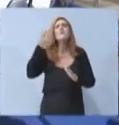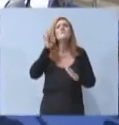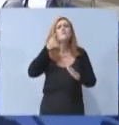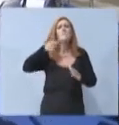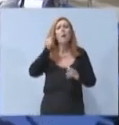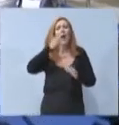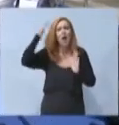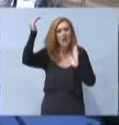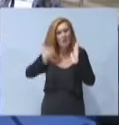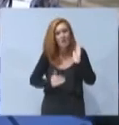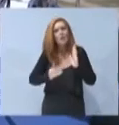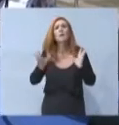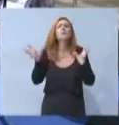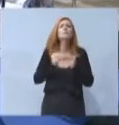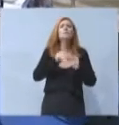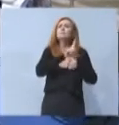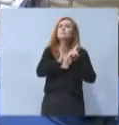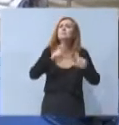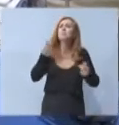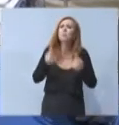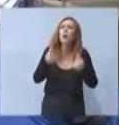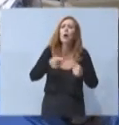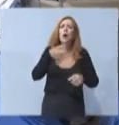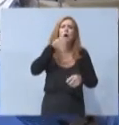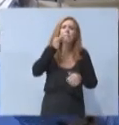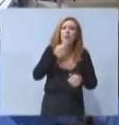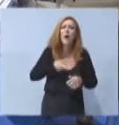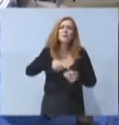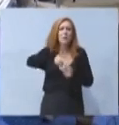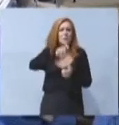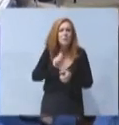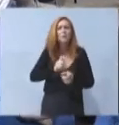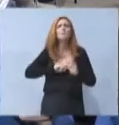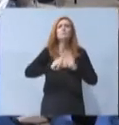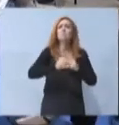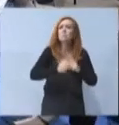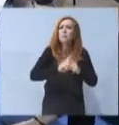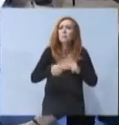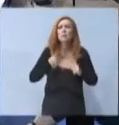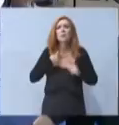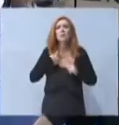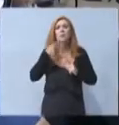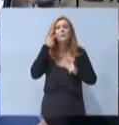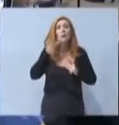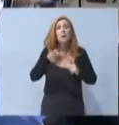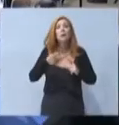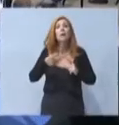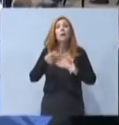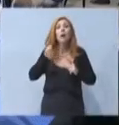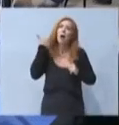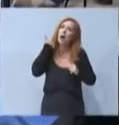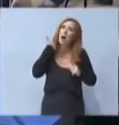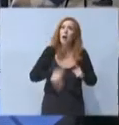σε προϊόντα μασικής κατανάλωσης, όπως καφές, αναψυχτικά, αλλά και μεταφορές, όπου έχουμε δει μεγάλη αύξηση στο κόστος.